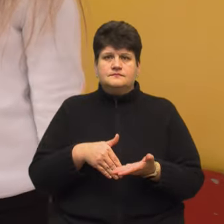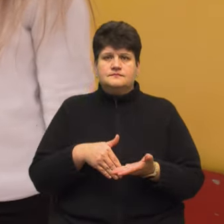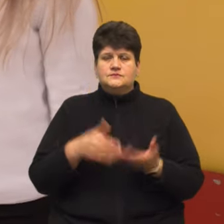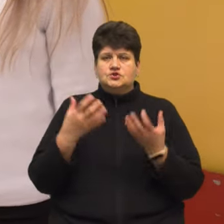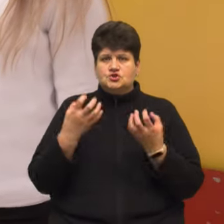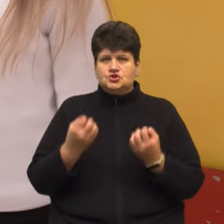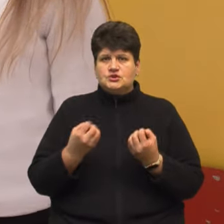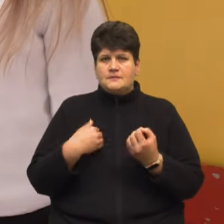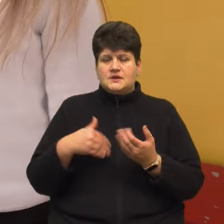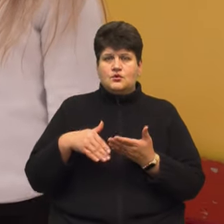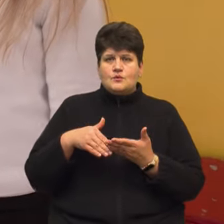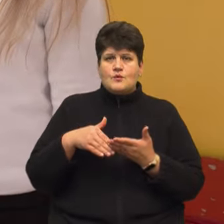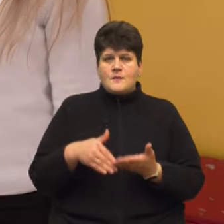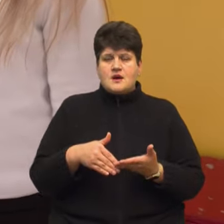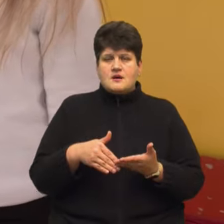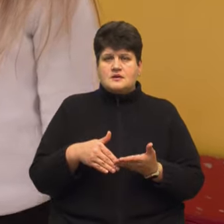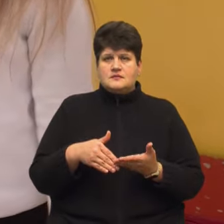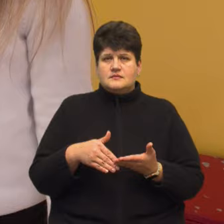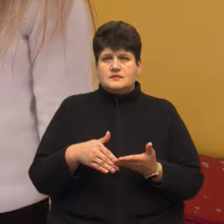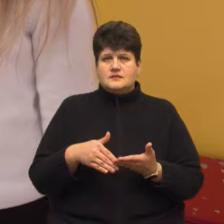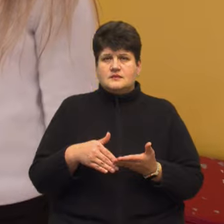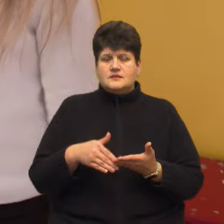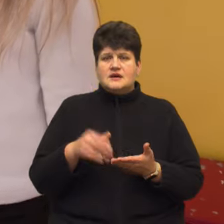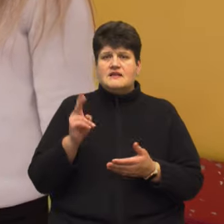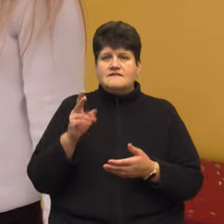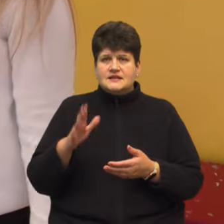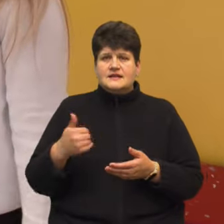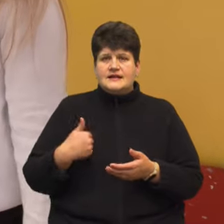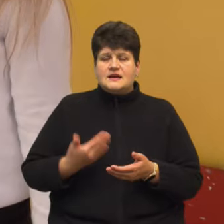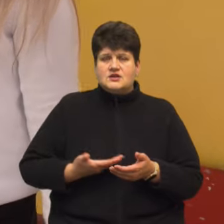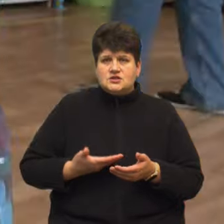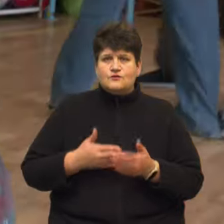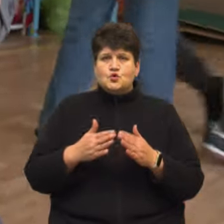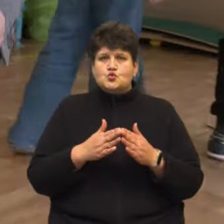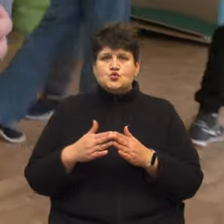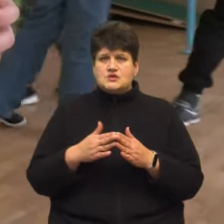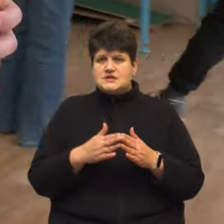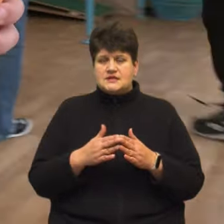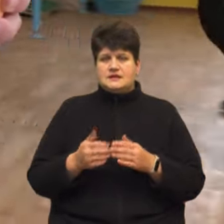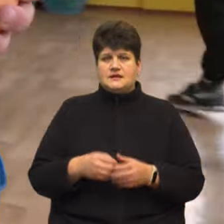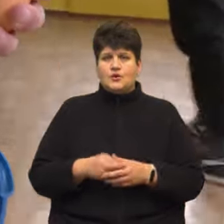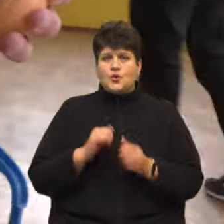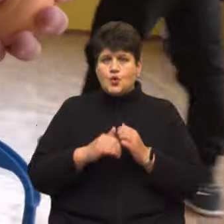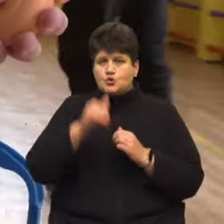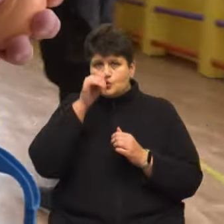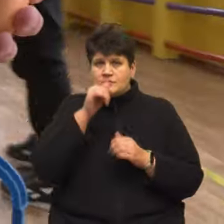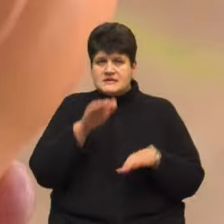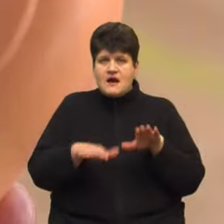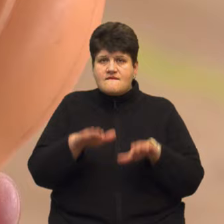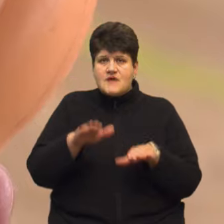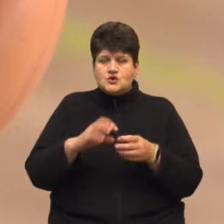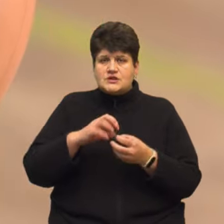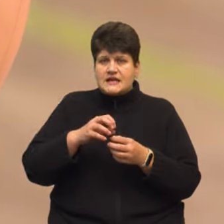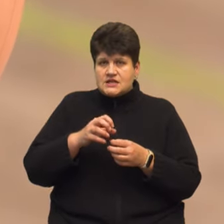мені допомагали в квартири, там, де я живу, сусіди. Щомісяця кришки зважують. За півроку